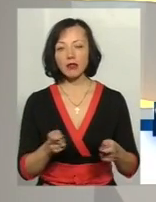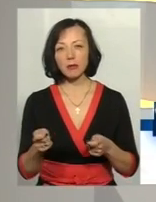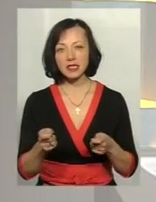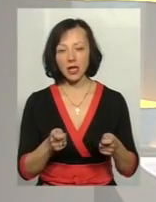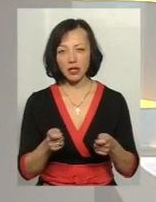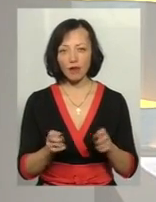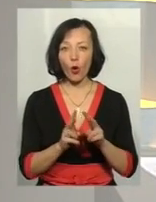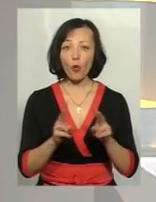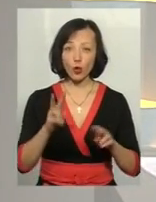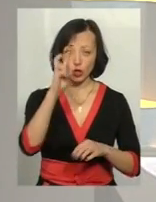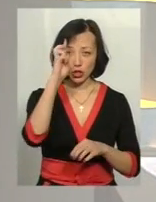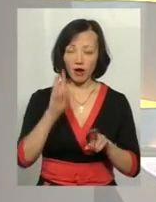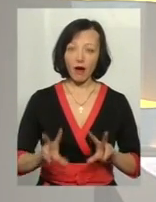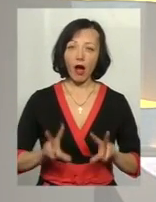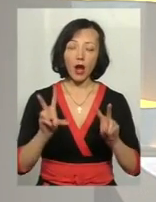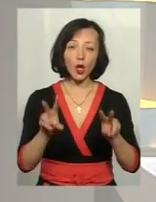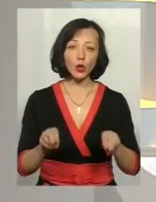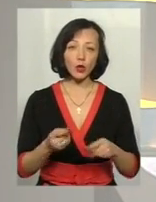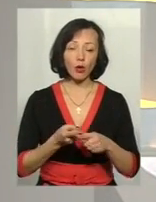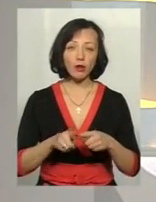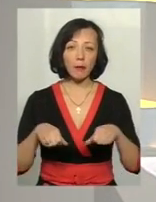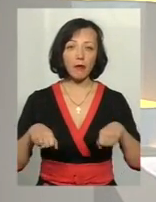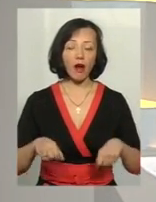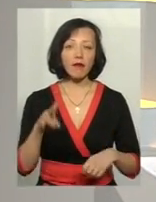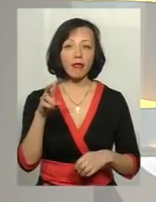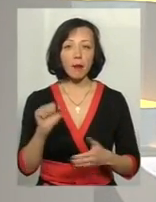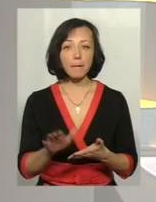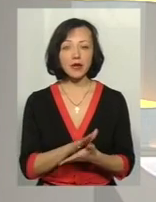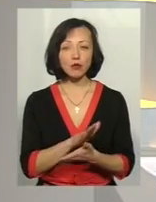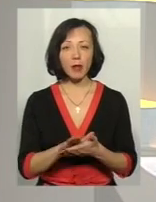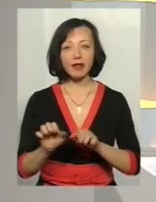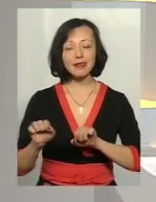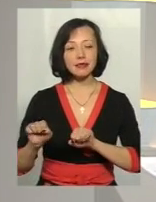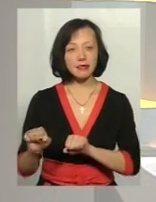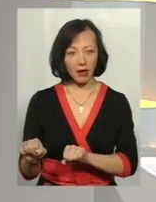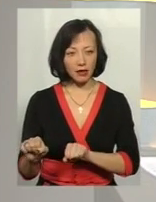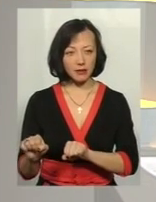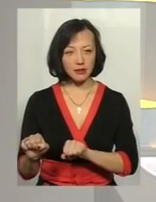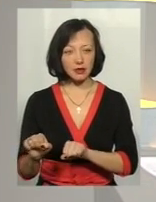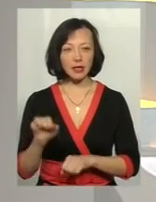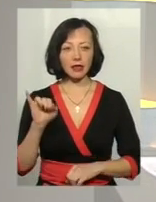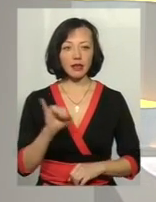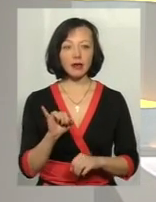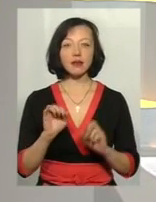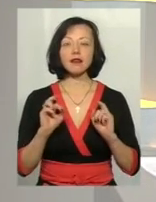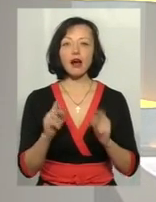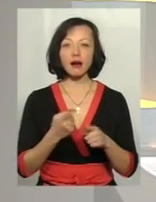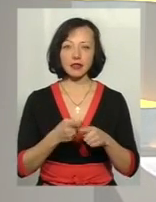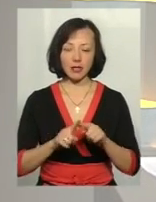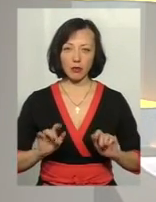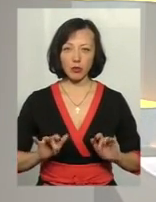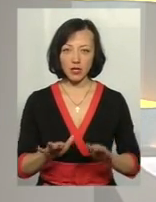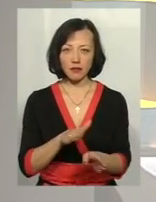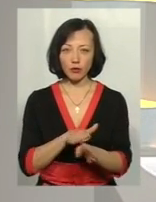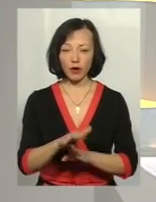Кому держава гарантує право на безоплатний захист і як цей процес відбувається